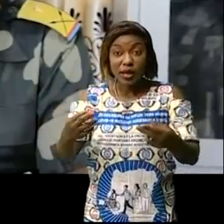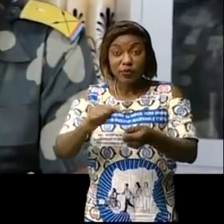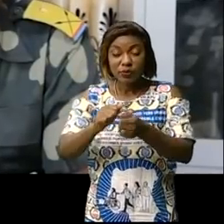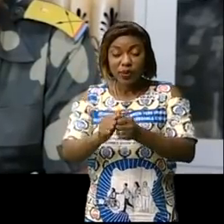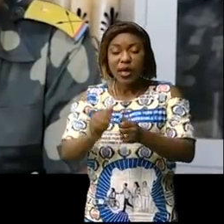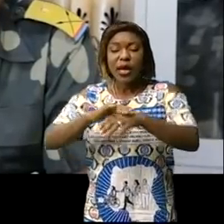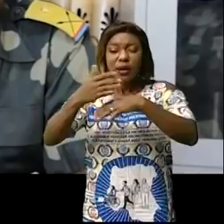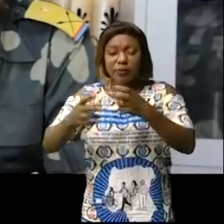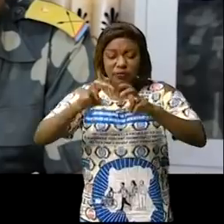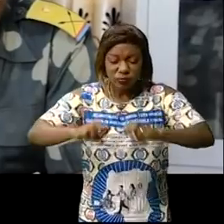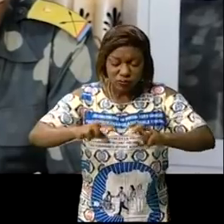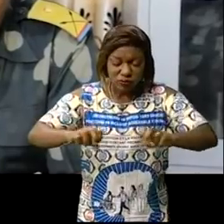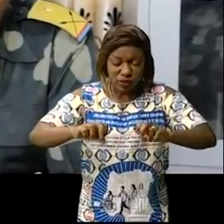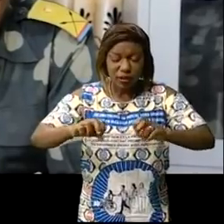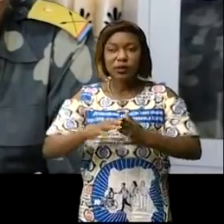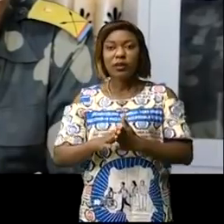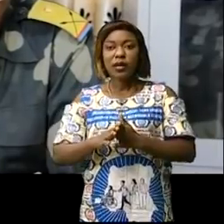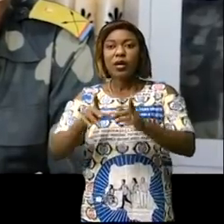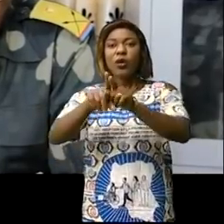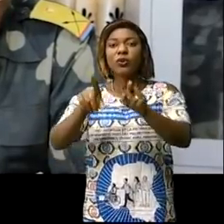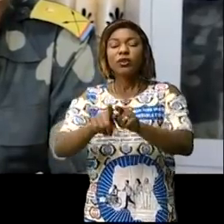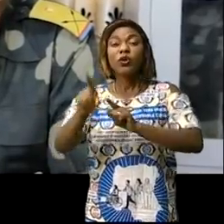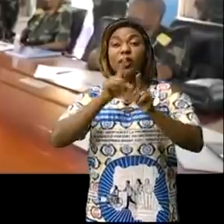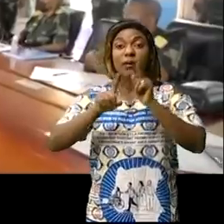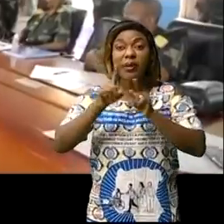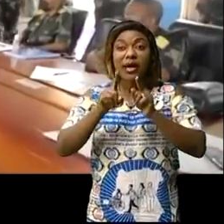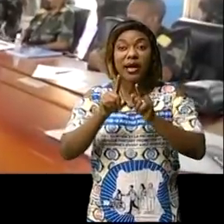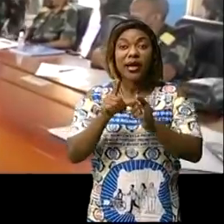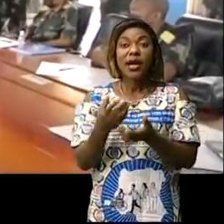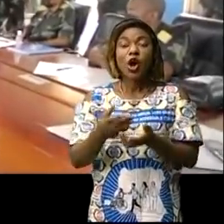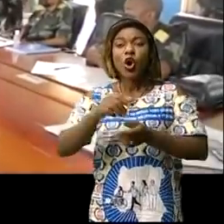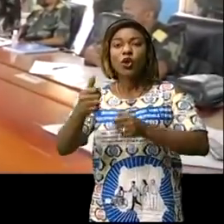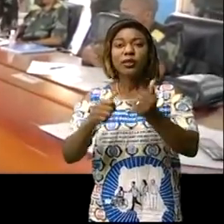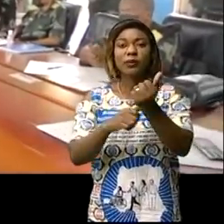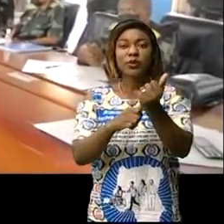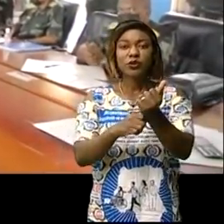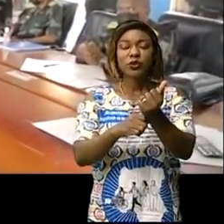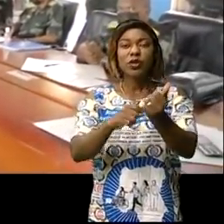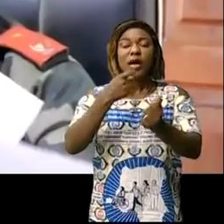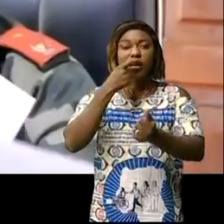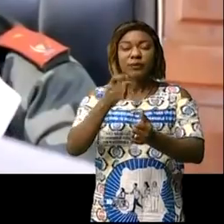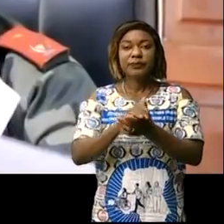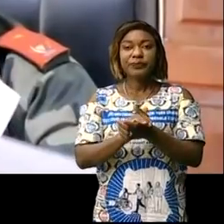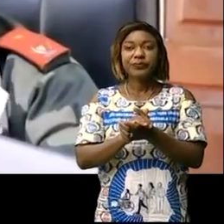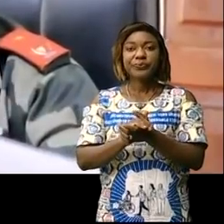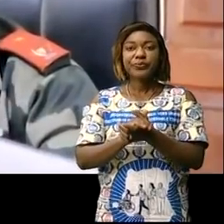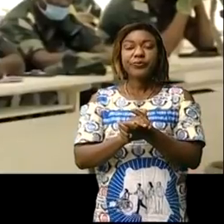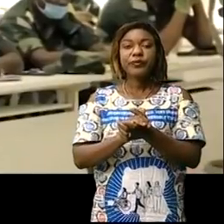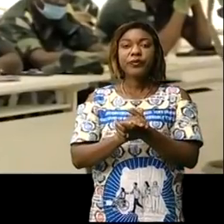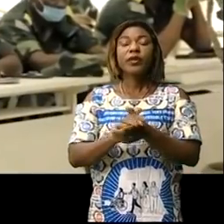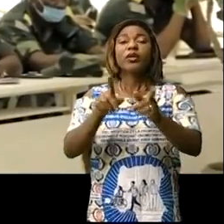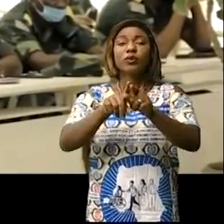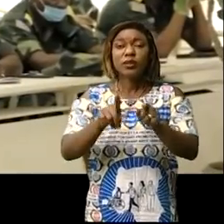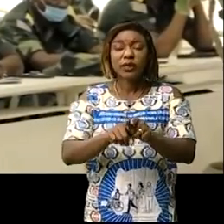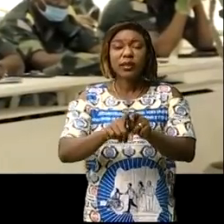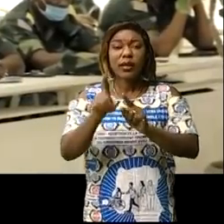contrôle et vérification de l'authenticité de documents référentiels, des fonds et certaines pièces justificatives, il s'est avéré des anomalies, preuves des